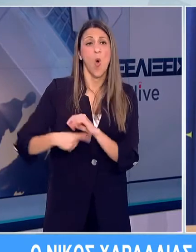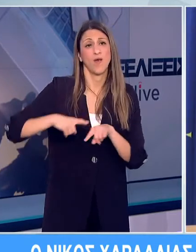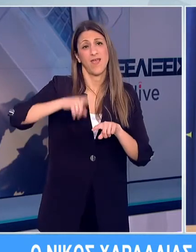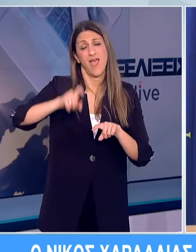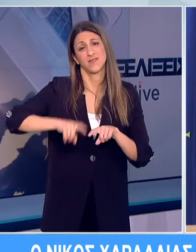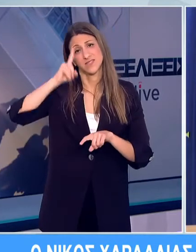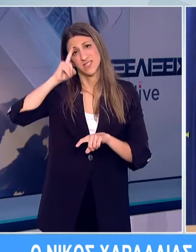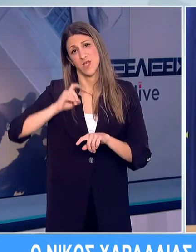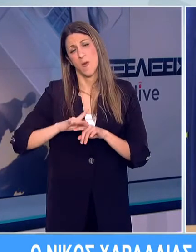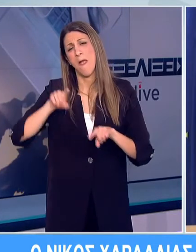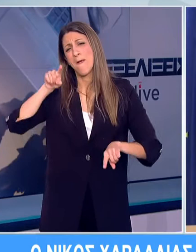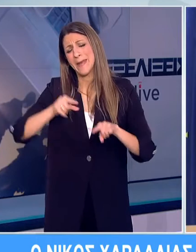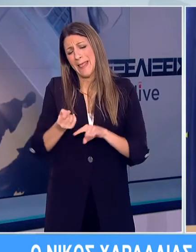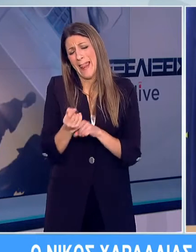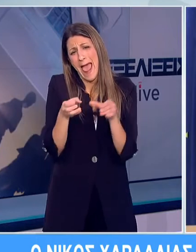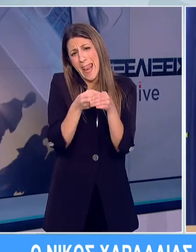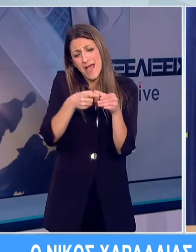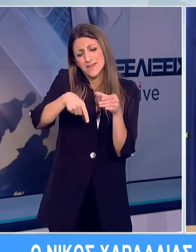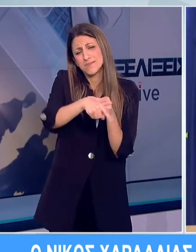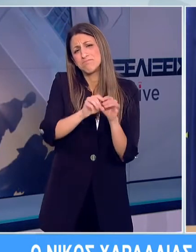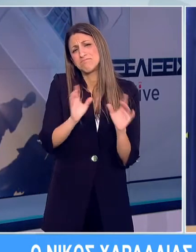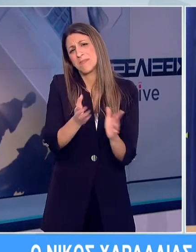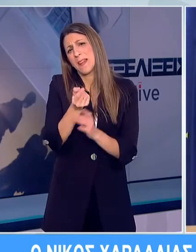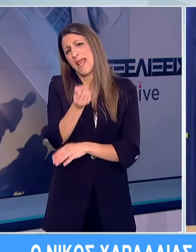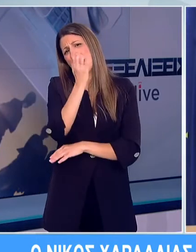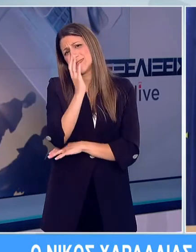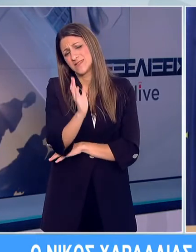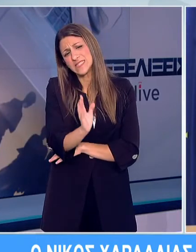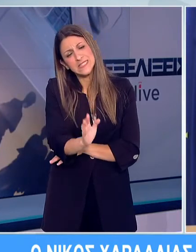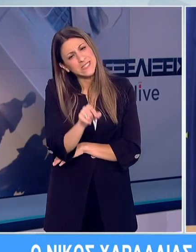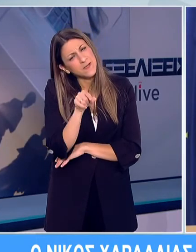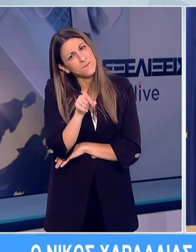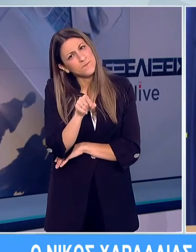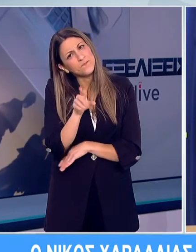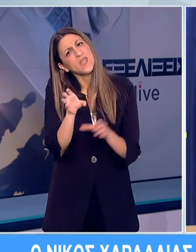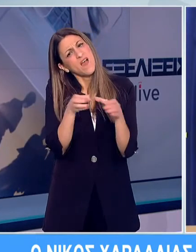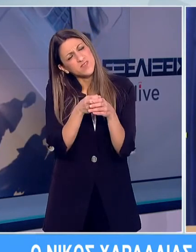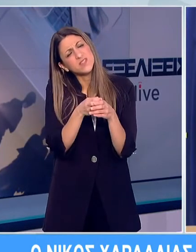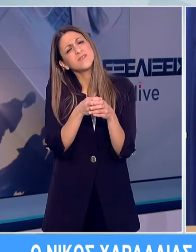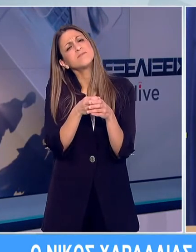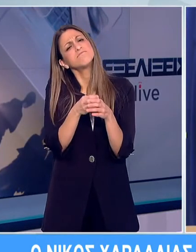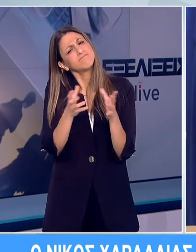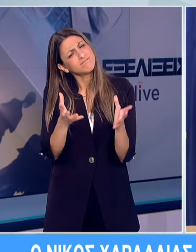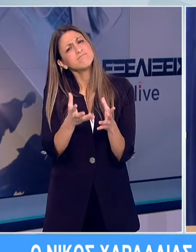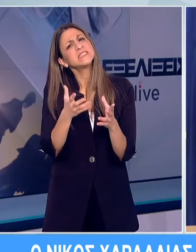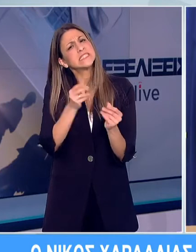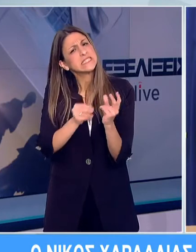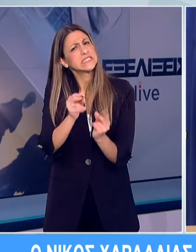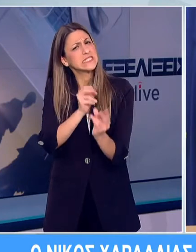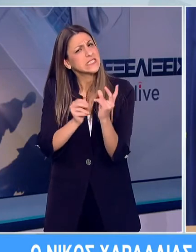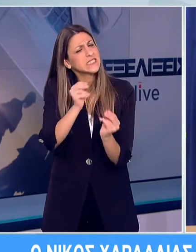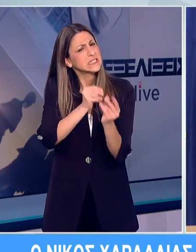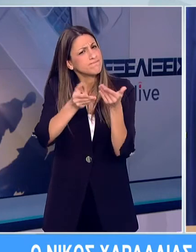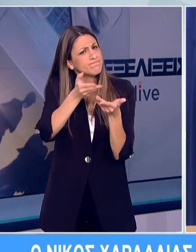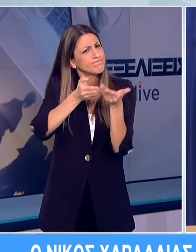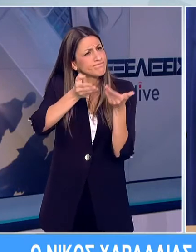αντιλαμβάνατε. Οι κάποιοι ελάχιστοι, νομίζω σε αριθμό, θέλοντας και εμεί, μέσα από τη συζήτηση, μέσα από